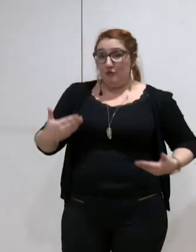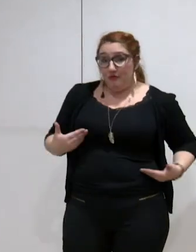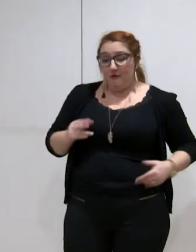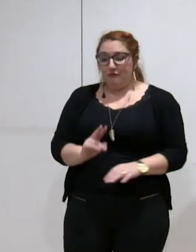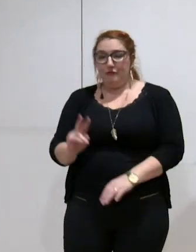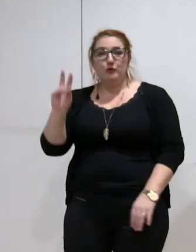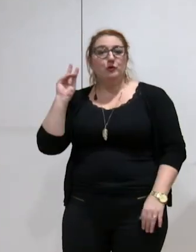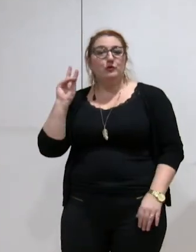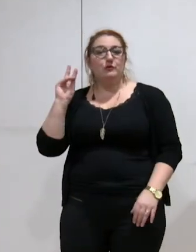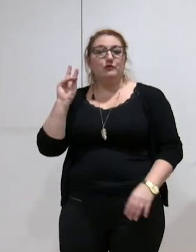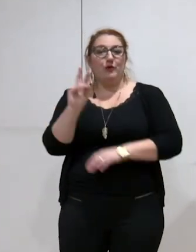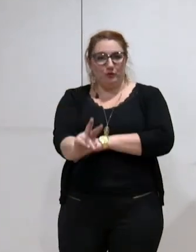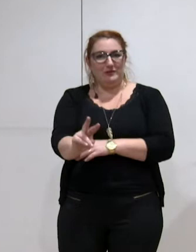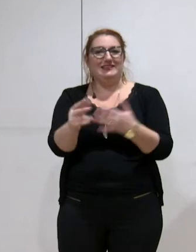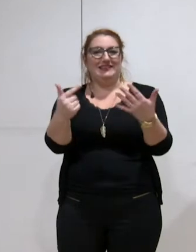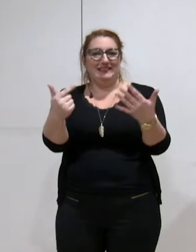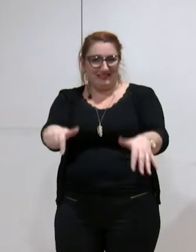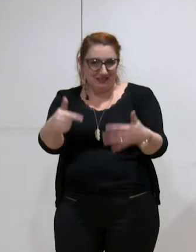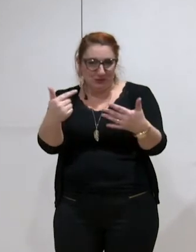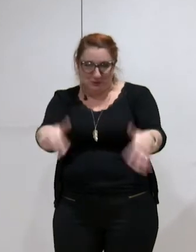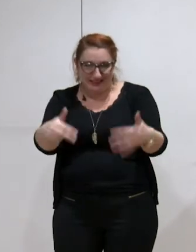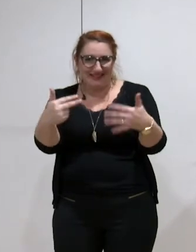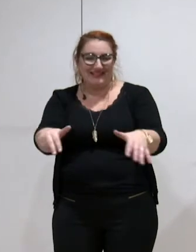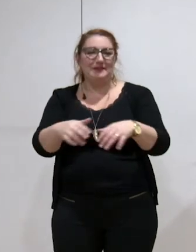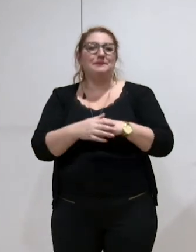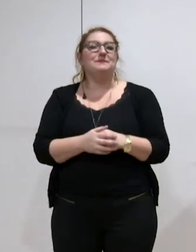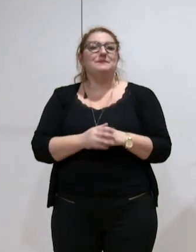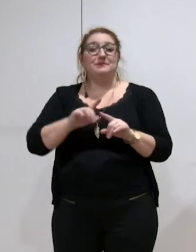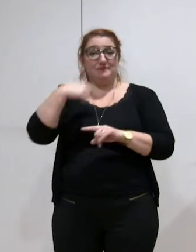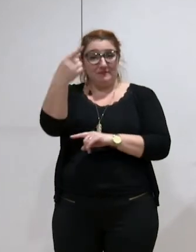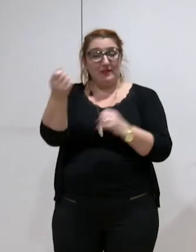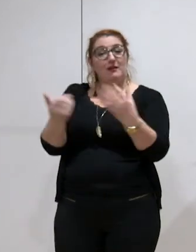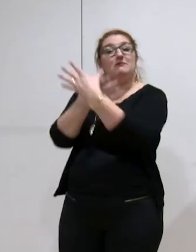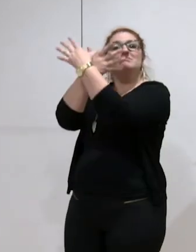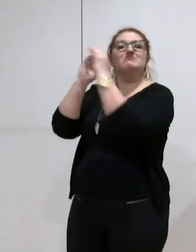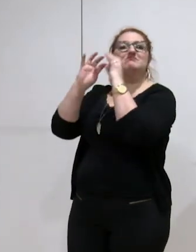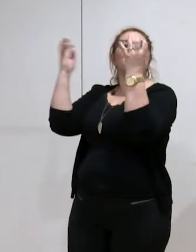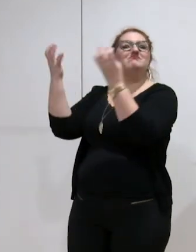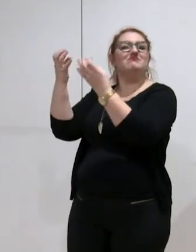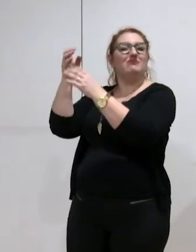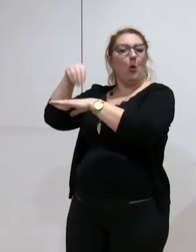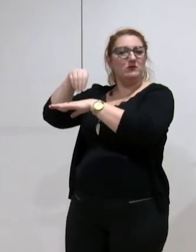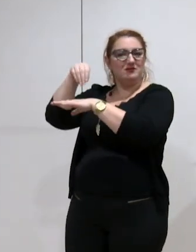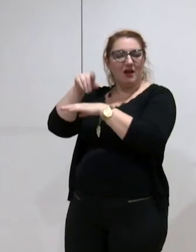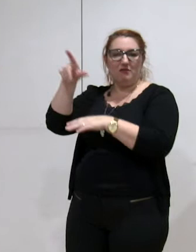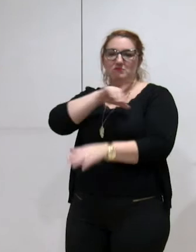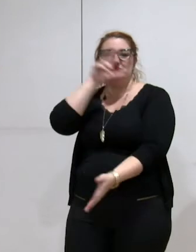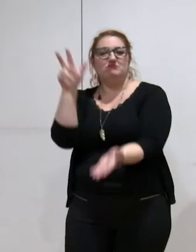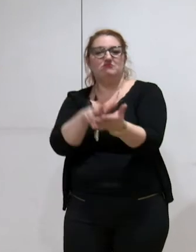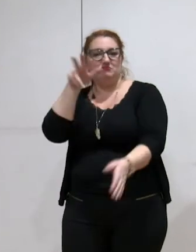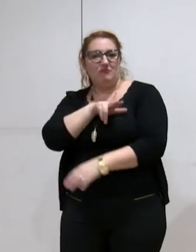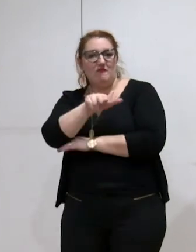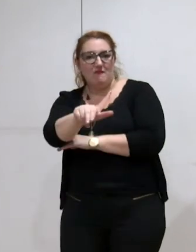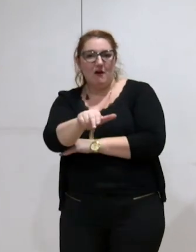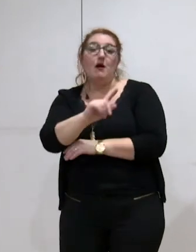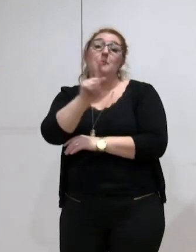métropolitain, il y aura l'attribution du rapport de la CLECT par le Conseil métropolitain. Au préalable, le vote des conseils